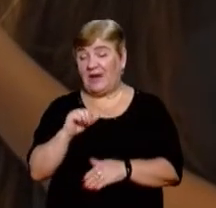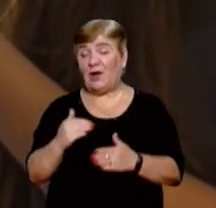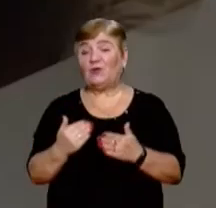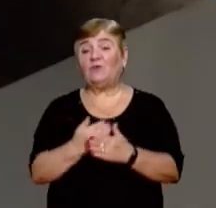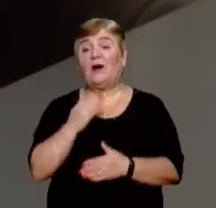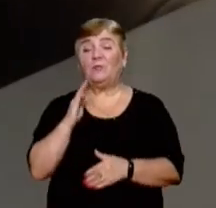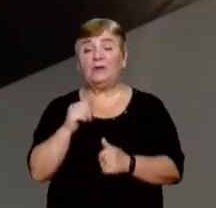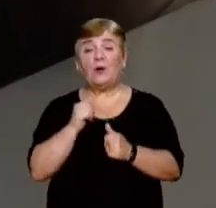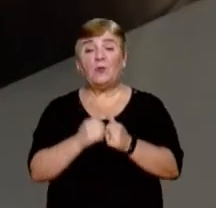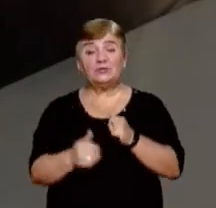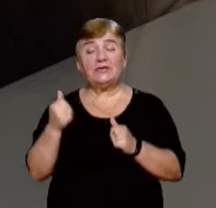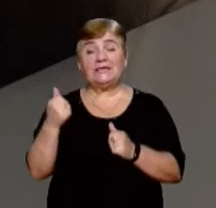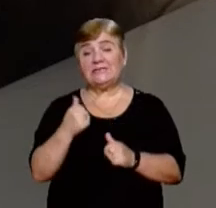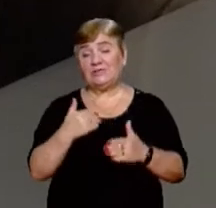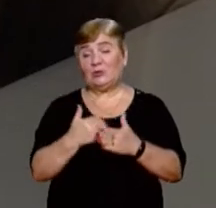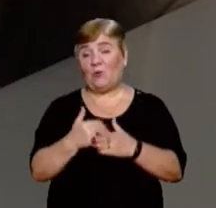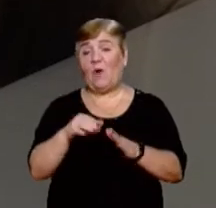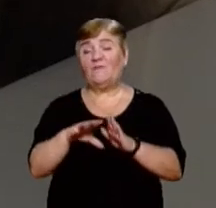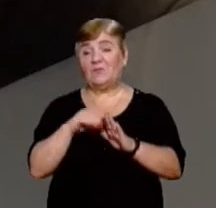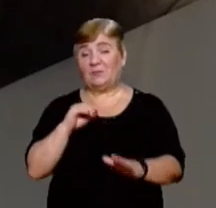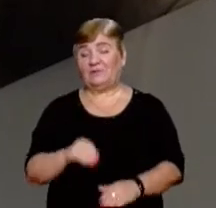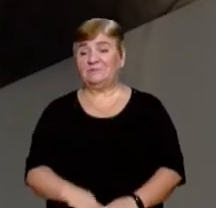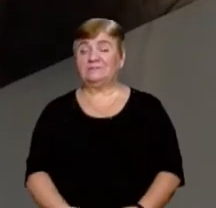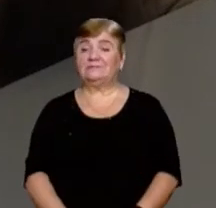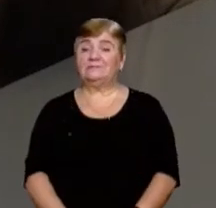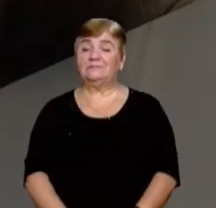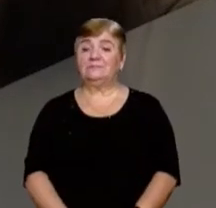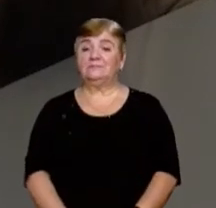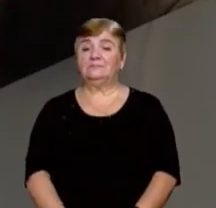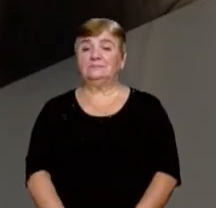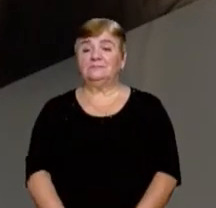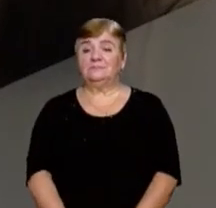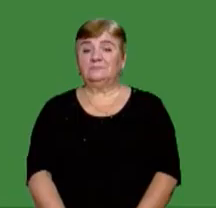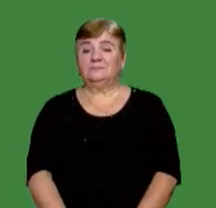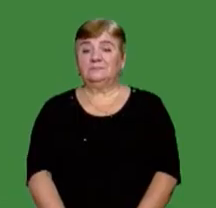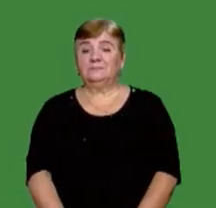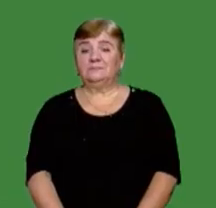серія виходитиме щотижня до виборів. Оксана Ушокова, Леонтій Николишин, Новини на Суспільному.